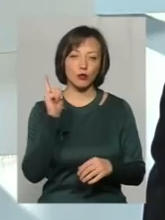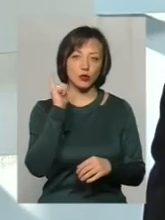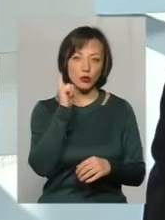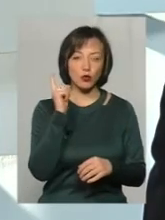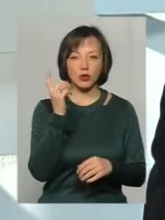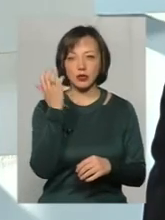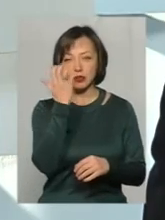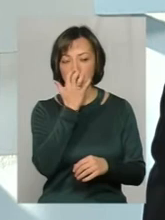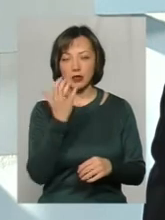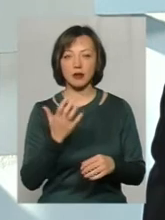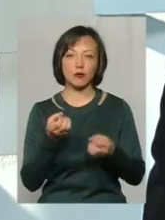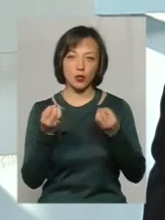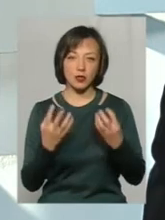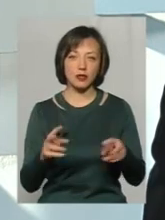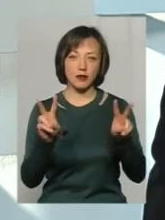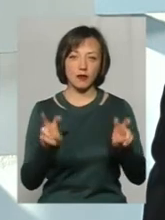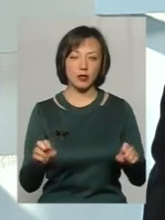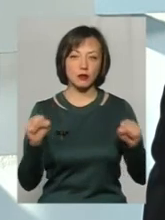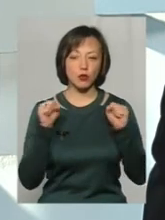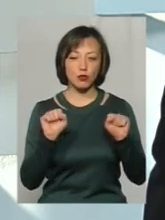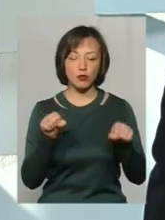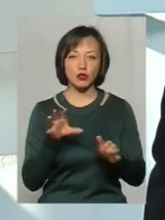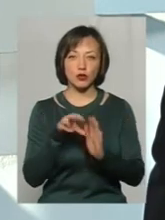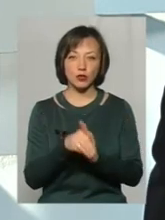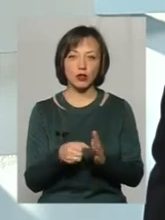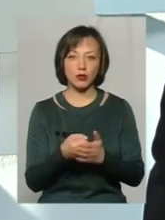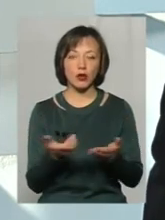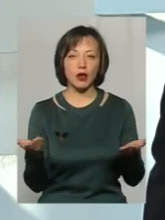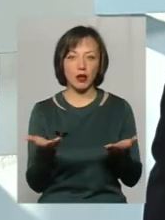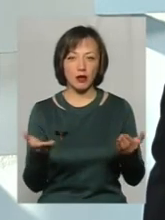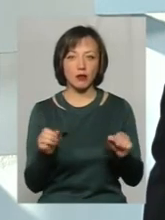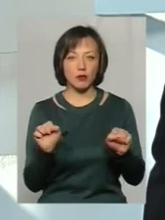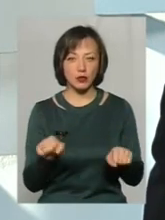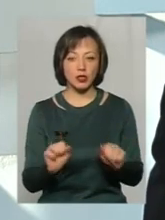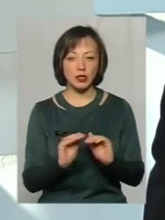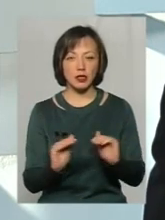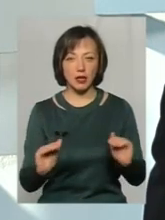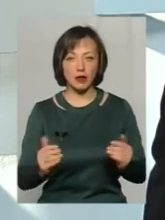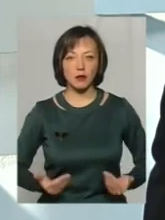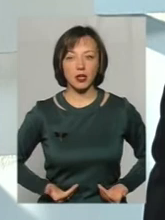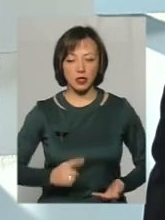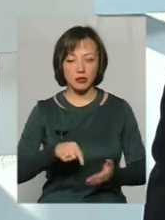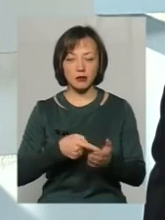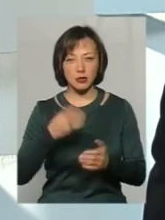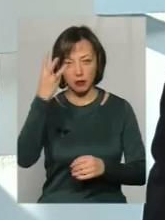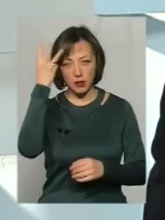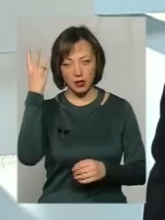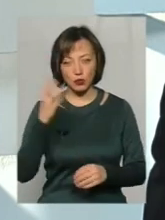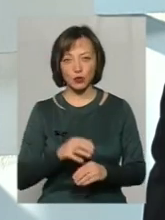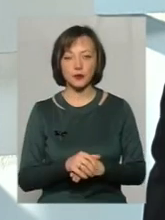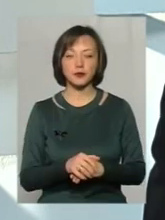види спорту, які можна долучати до яких можна дітей і мешканців міста Хмельницького